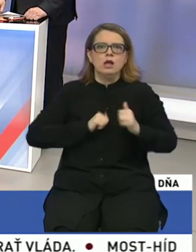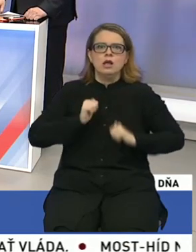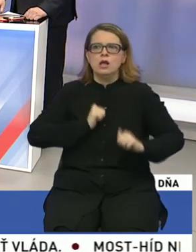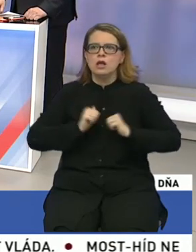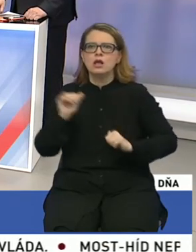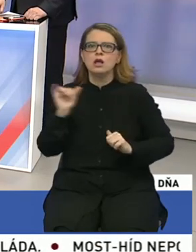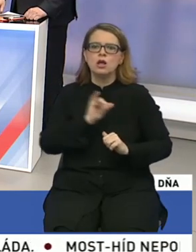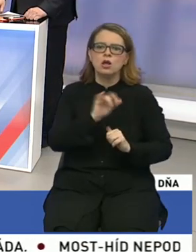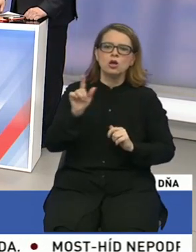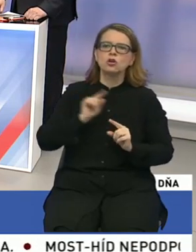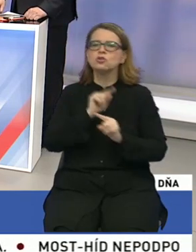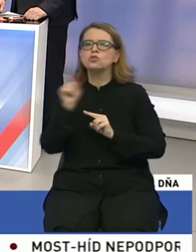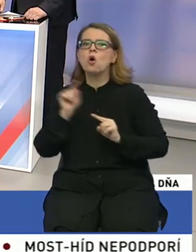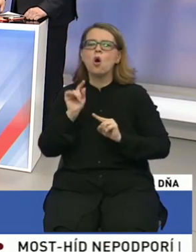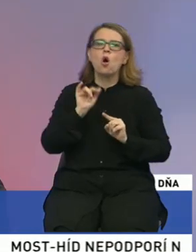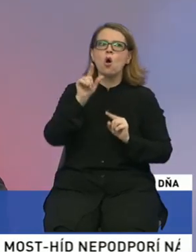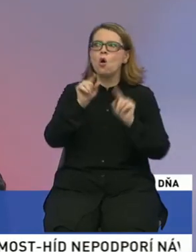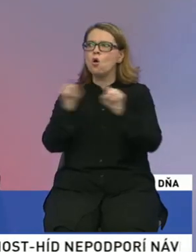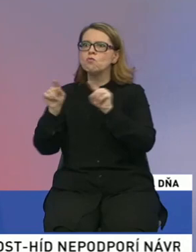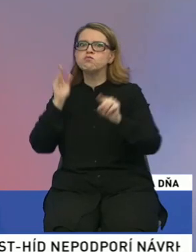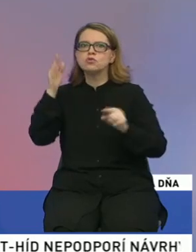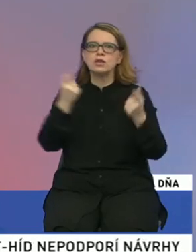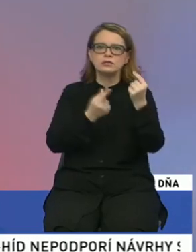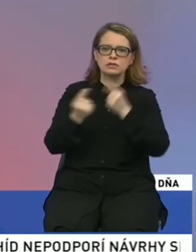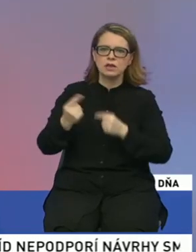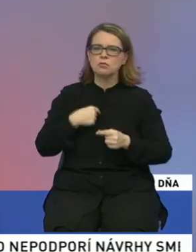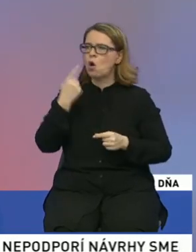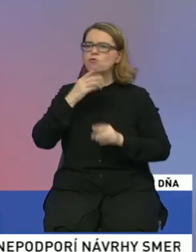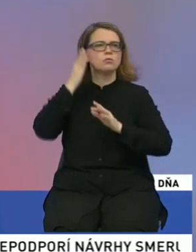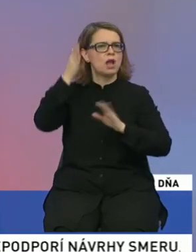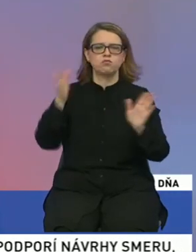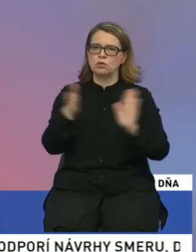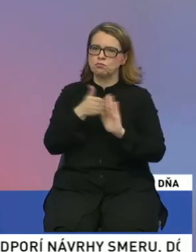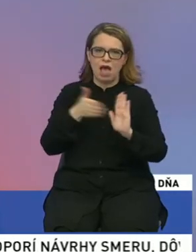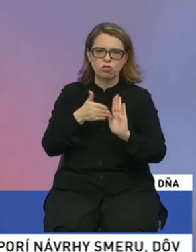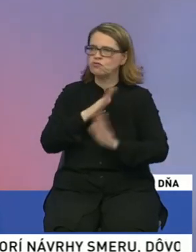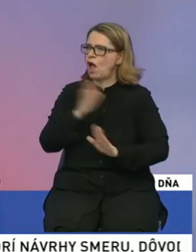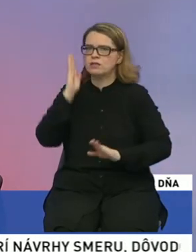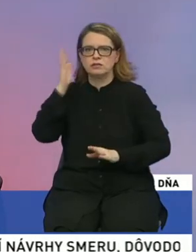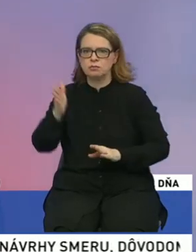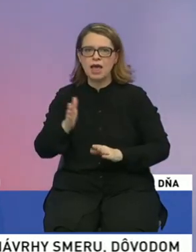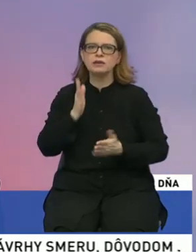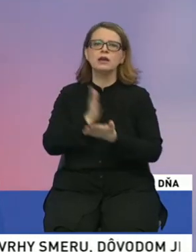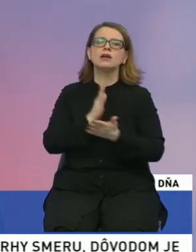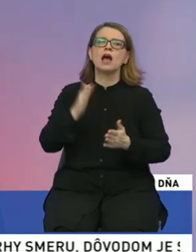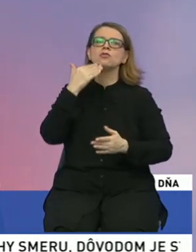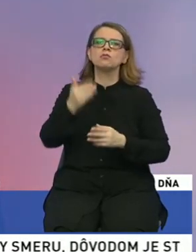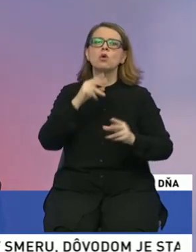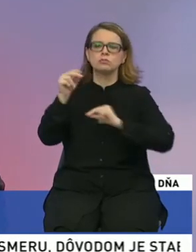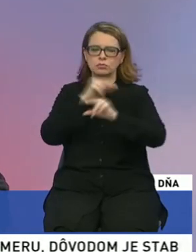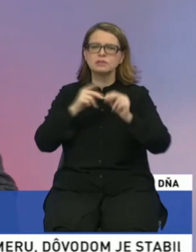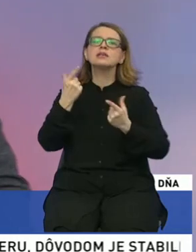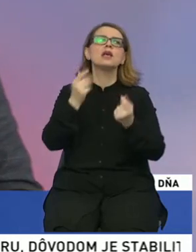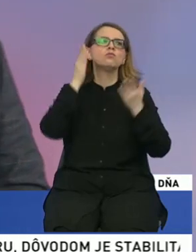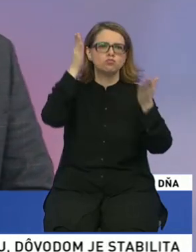prst sa ukáže voličovi po voľbách, keď sa už povedalo, že nepôjdeme s Umatovičom ani s Osmerom, že nakoniec v tých debatách s kým nakoniec sa